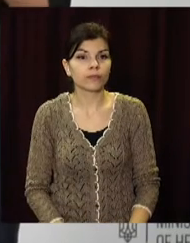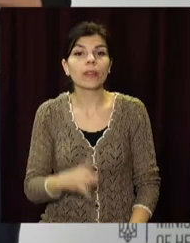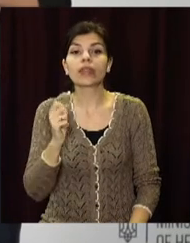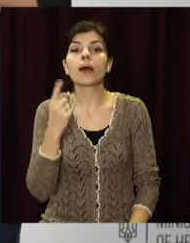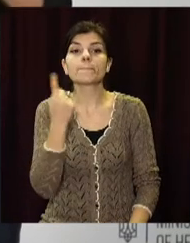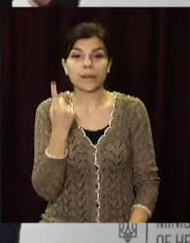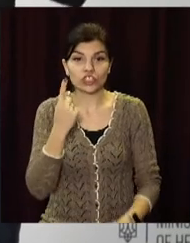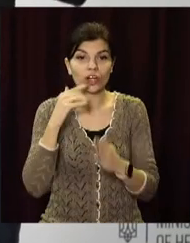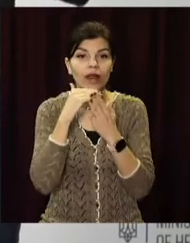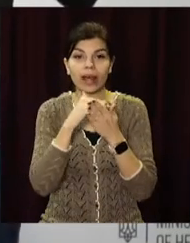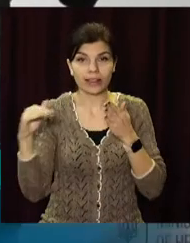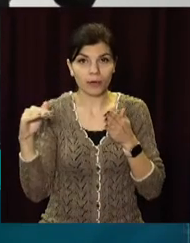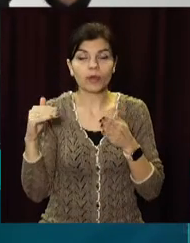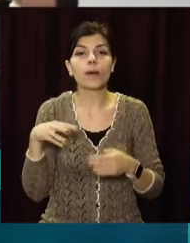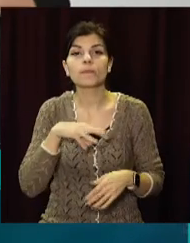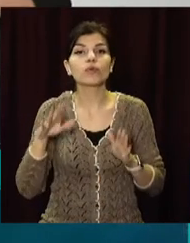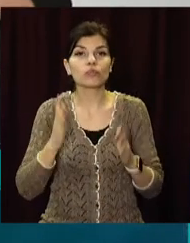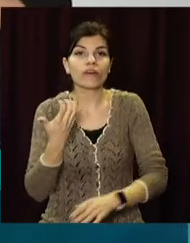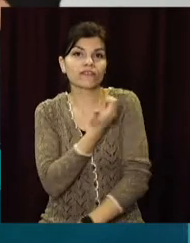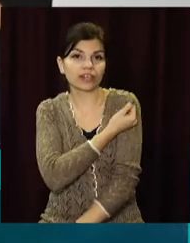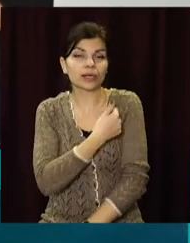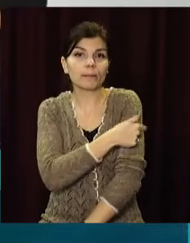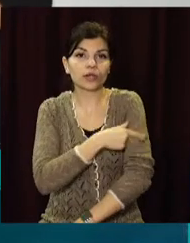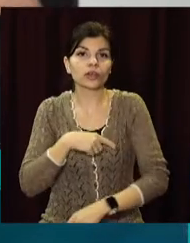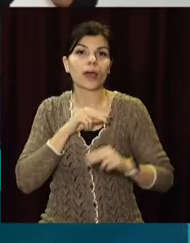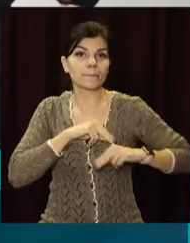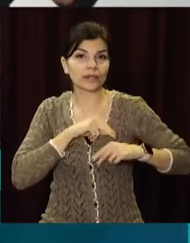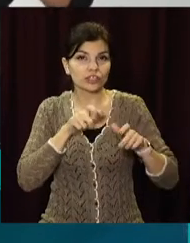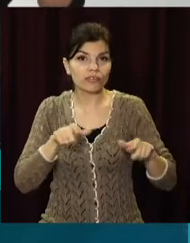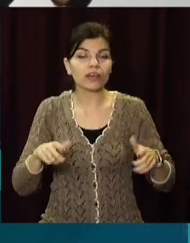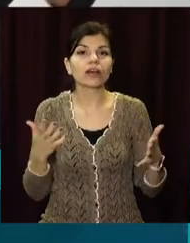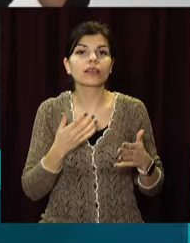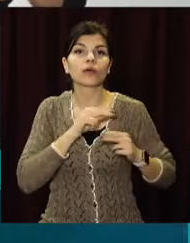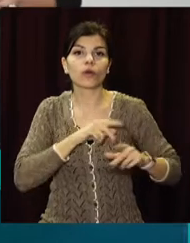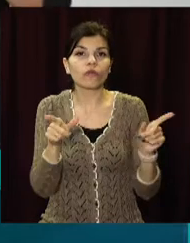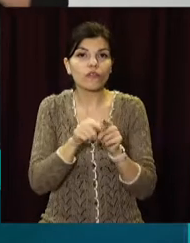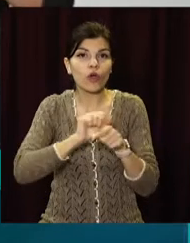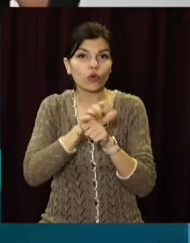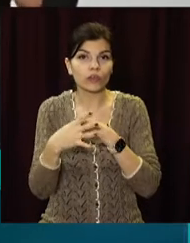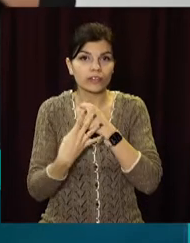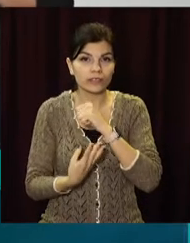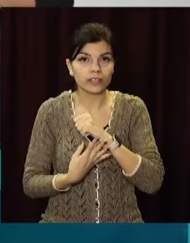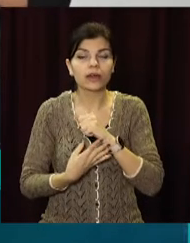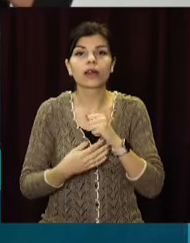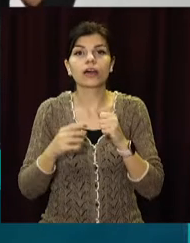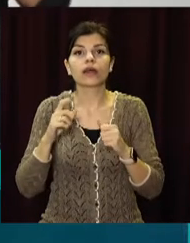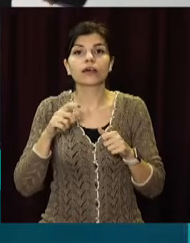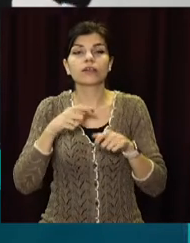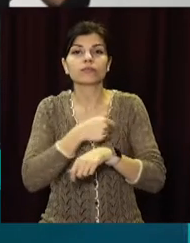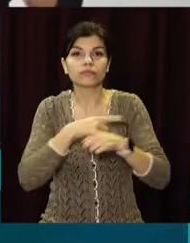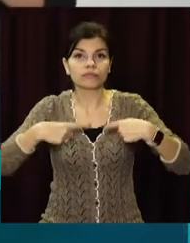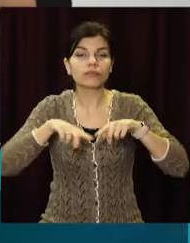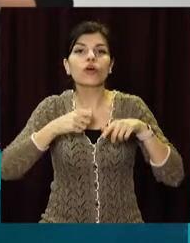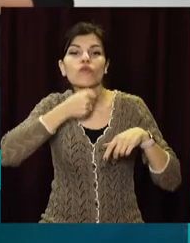першому етапі ми будемо вакцинувати медичних працівників, які працюють з пацієнтами ковід-19, заклади для людей